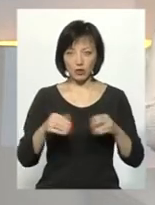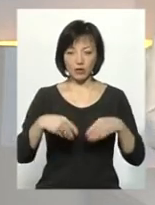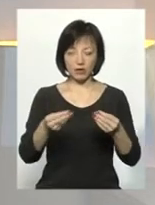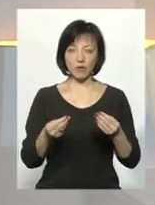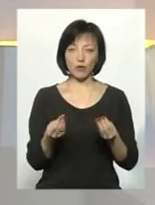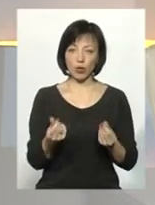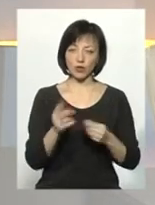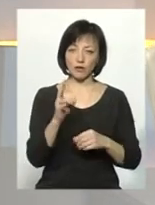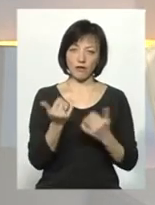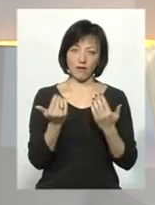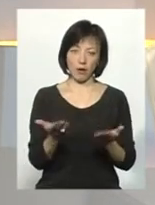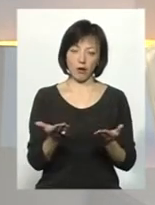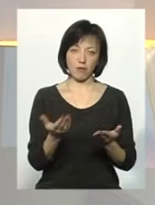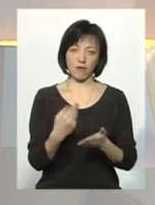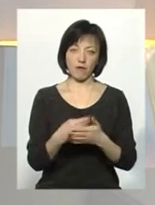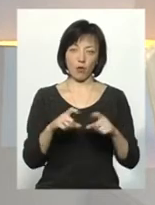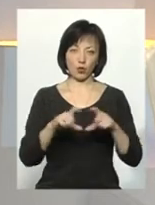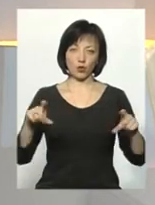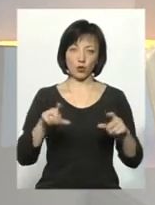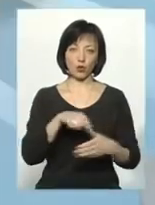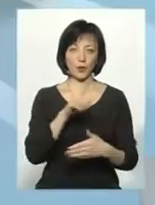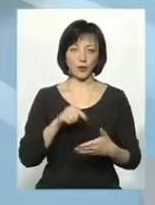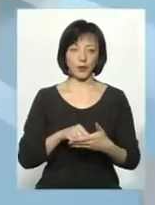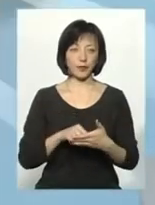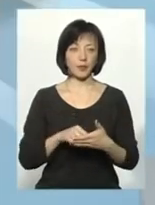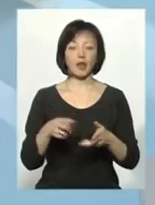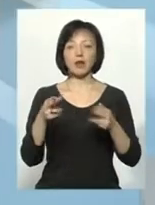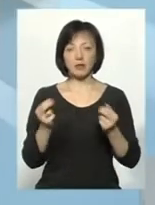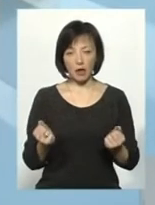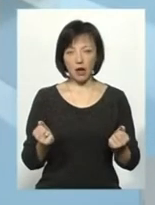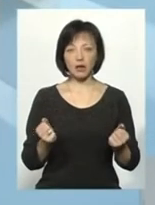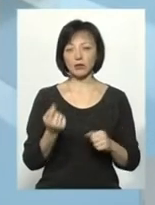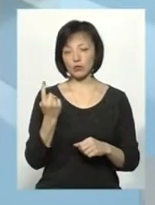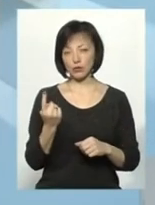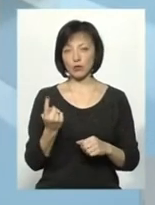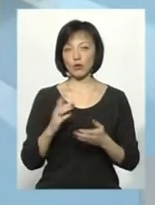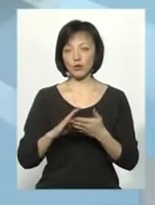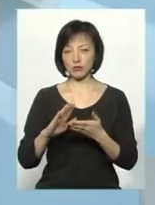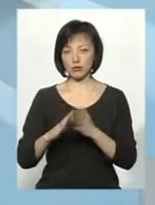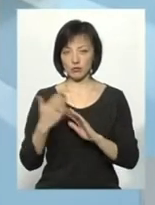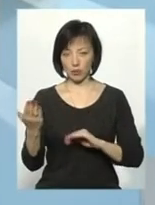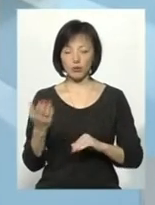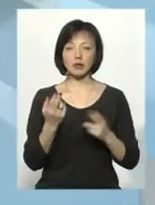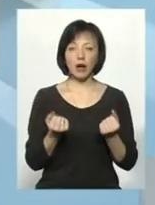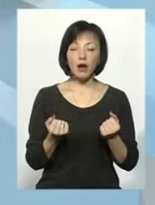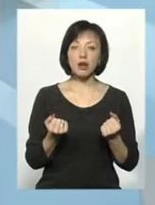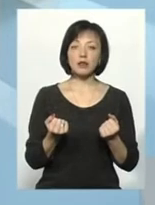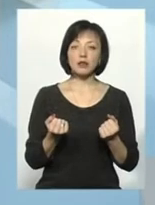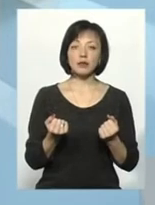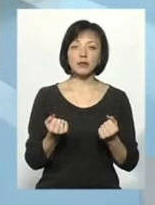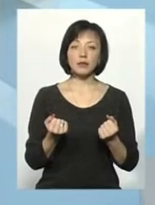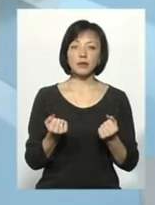гроші вам, вашому фонду. Так, з одного боку, так. Звичайно, що